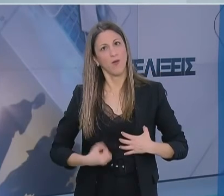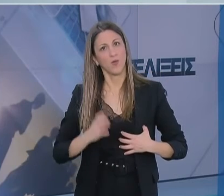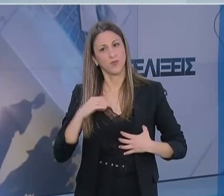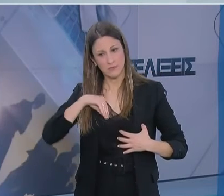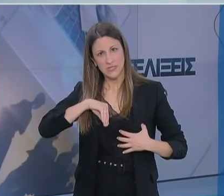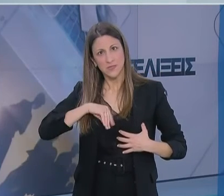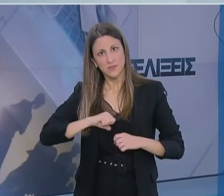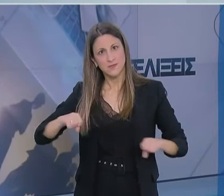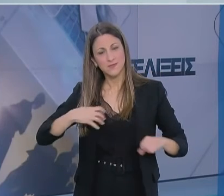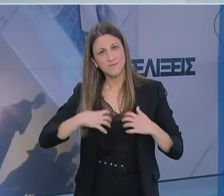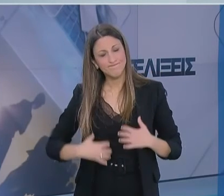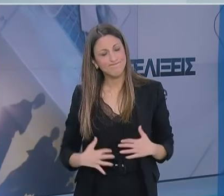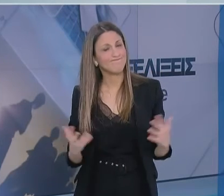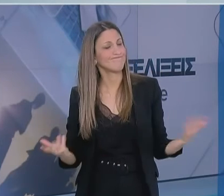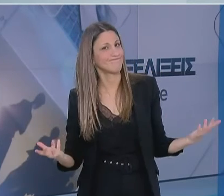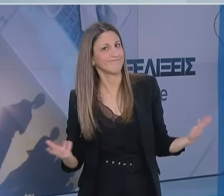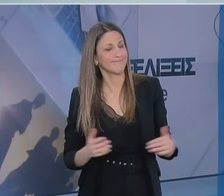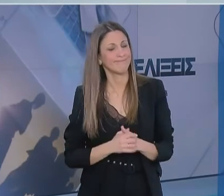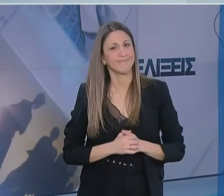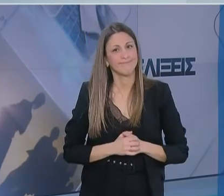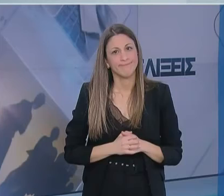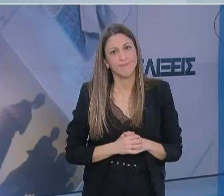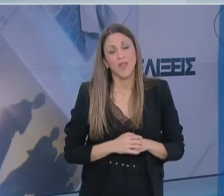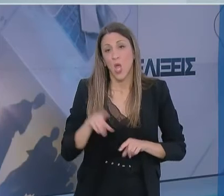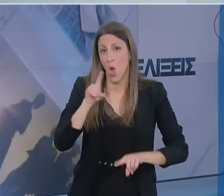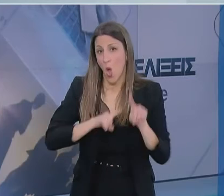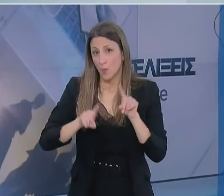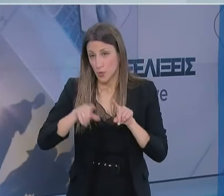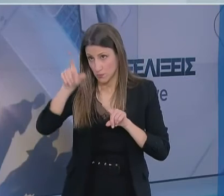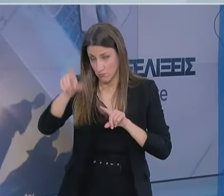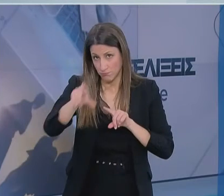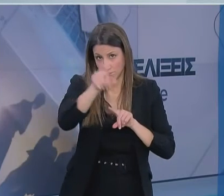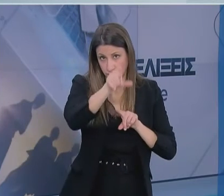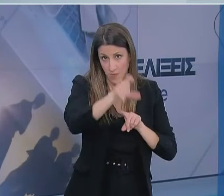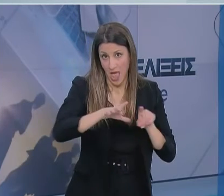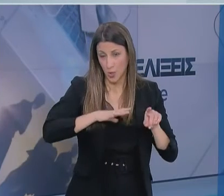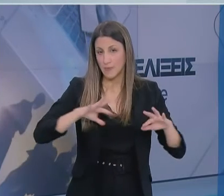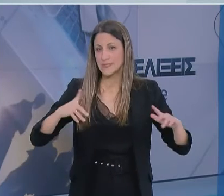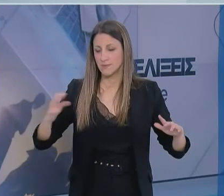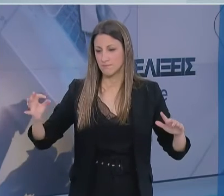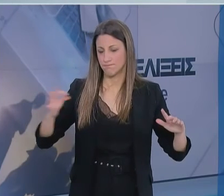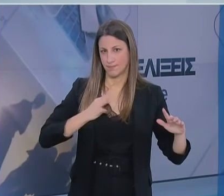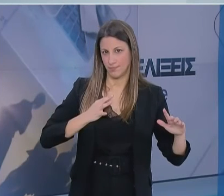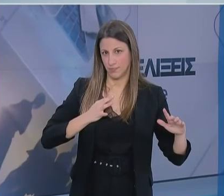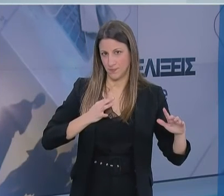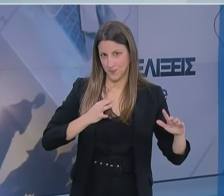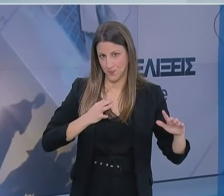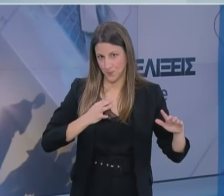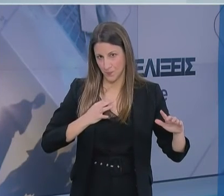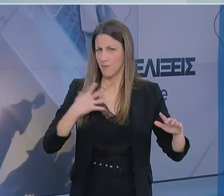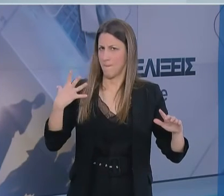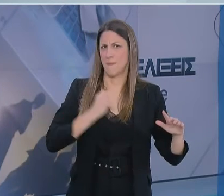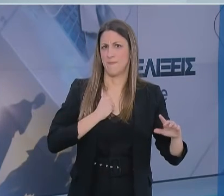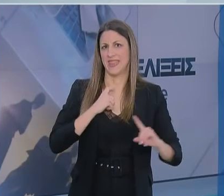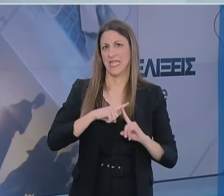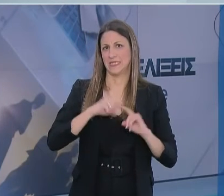Ίσα-ίσα αυτοί που είναι ασυμπτωματικοί και έχουν θετική την αντίδραση του ιού, την μοριακή, δηλαδή την